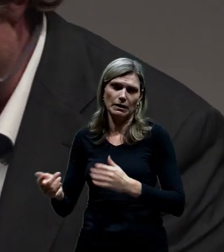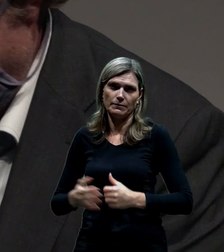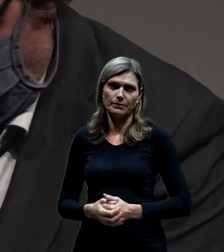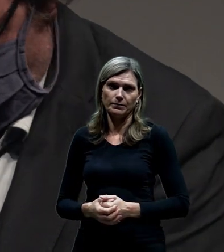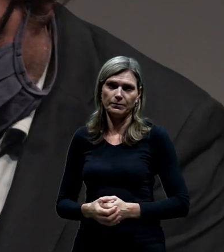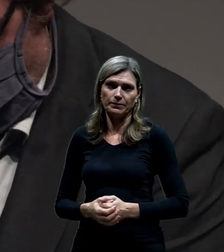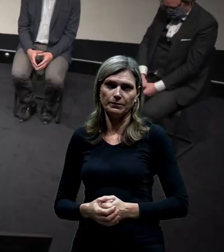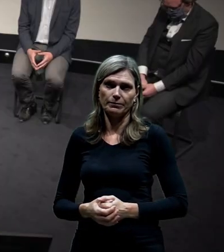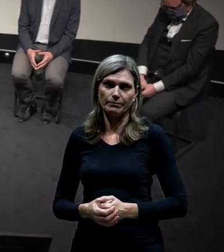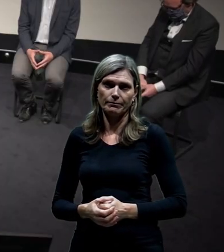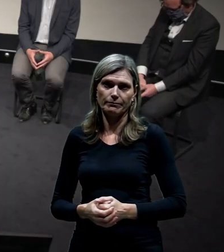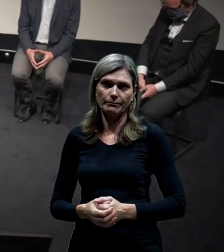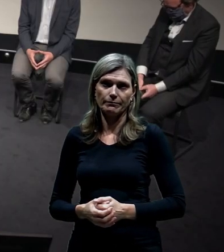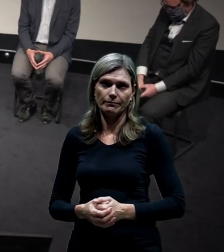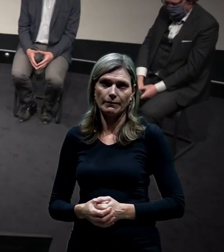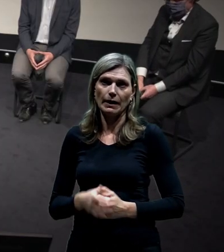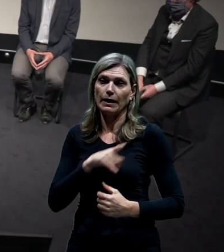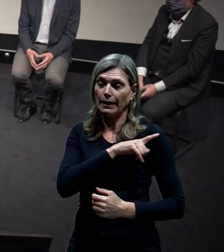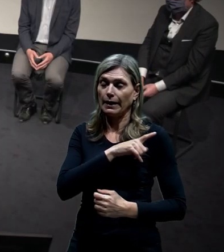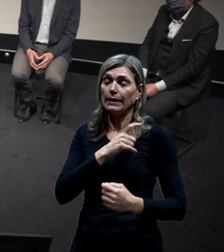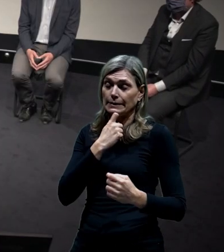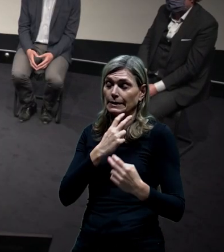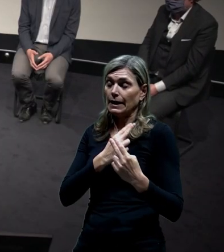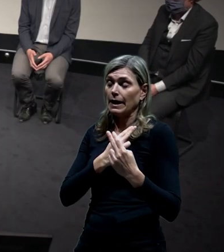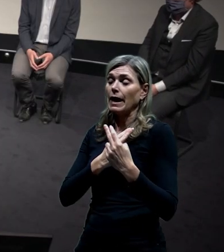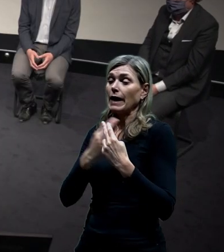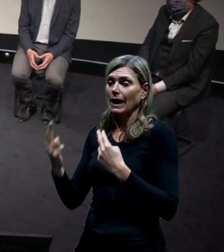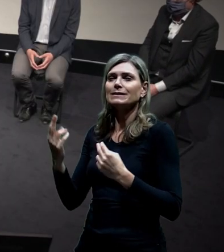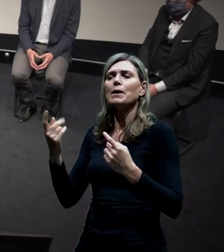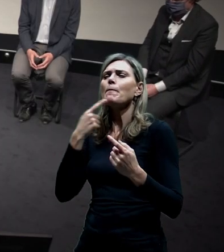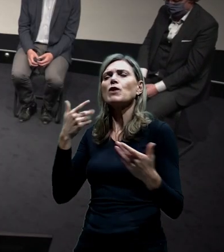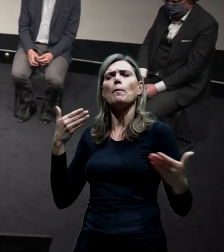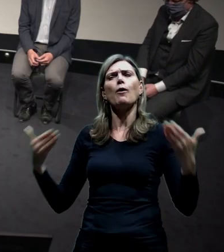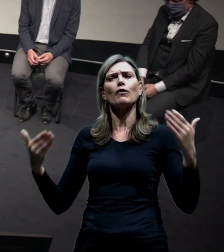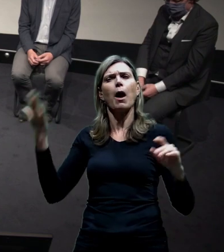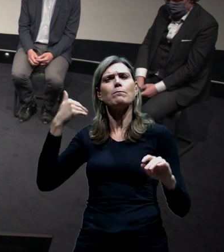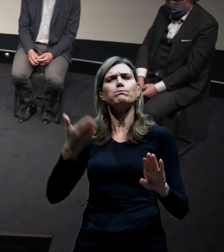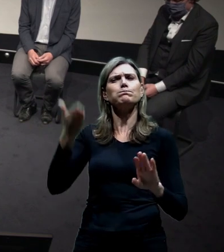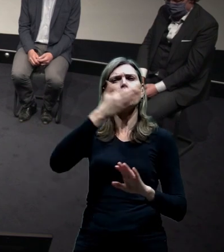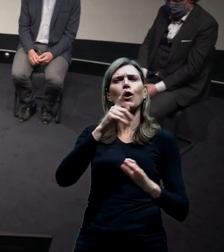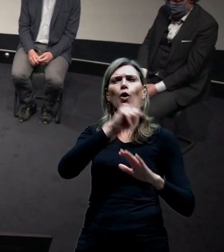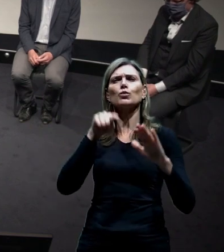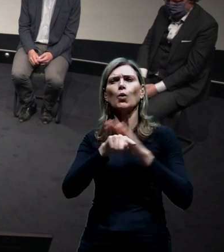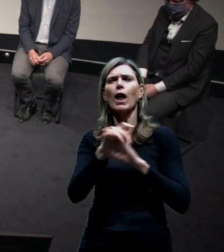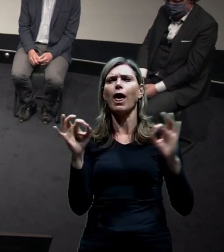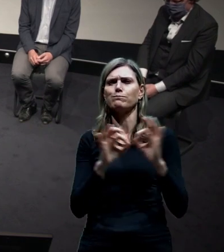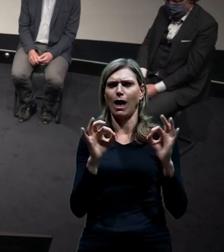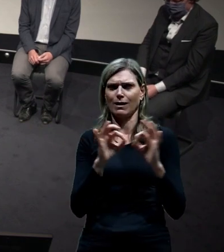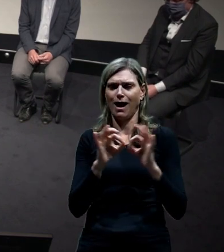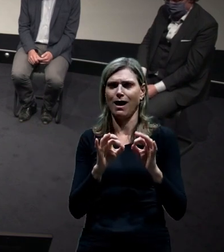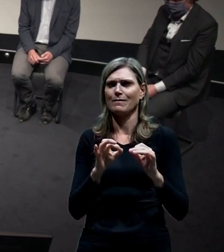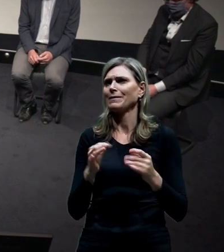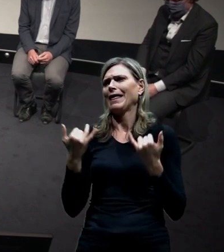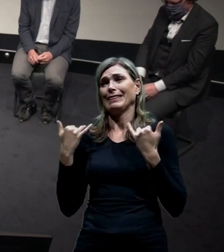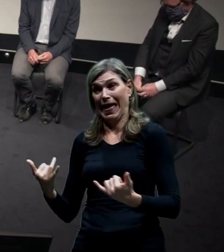Můžu v reakci na to porovnání s výstavbou Blanky. Ta situace je tady výrazně složitější. Blanka